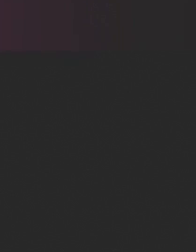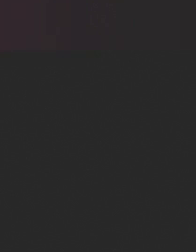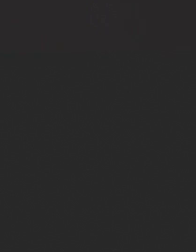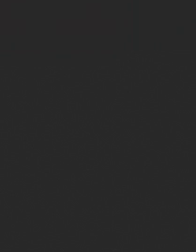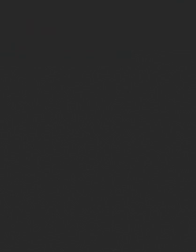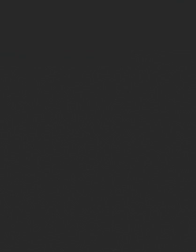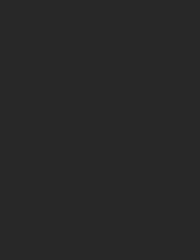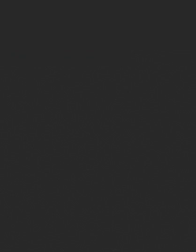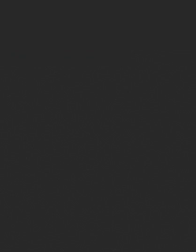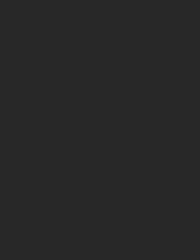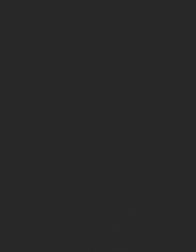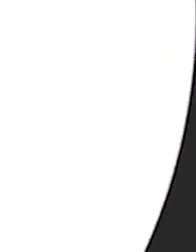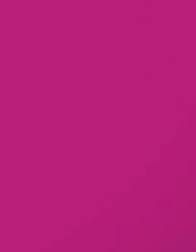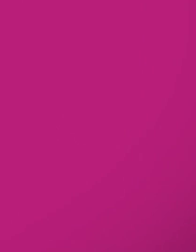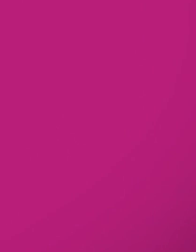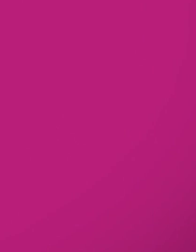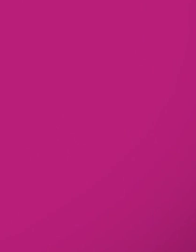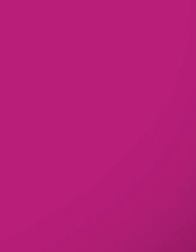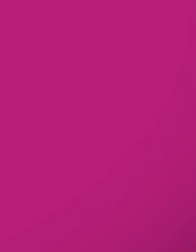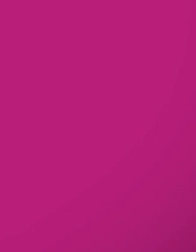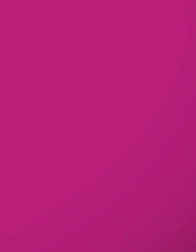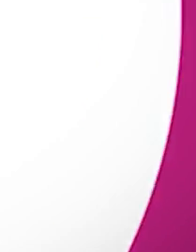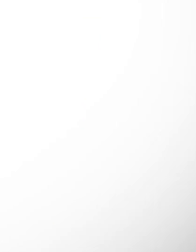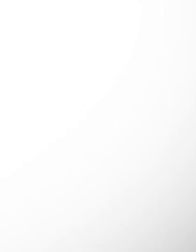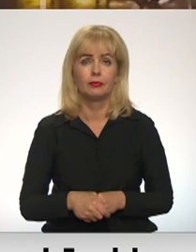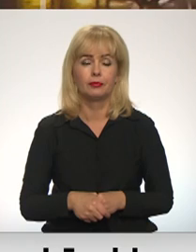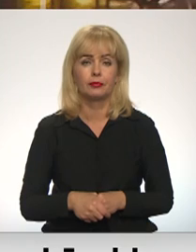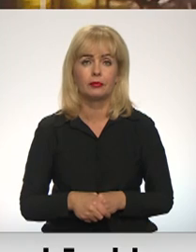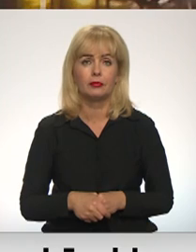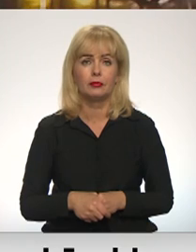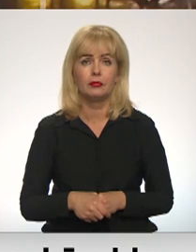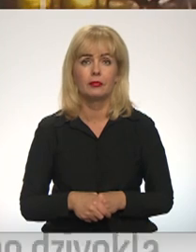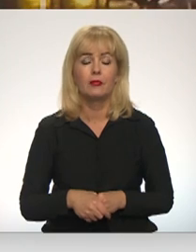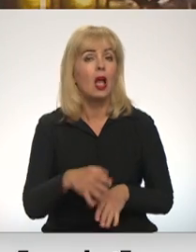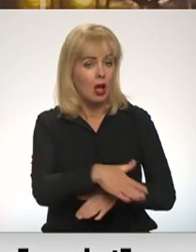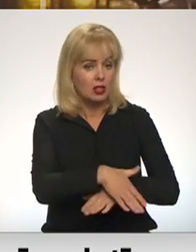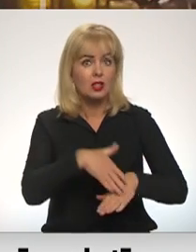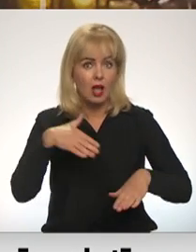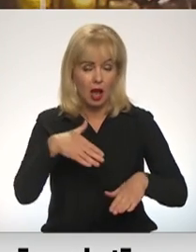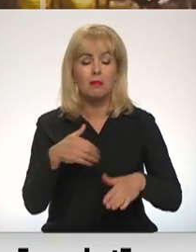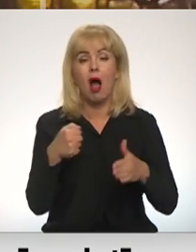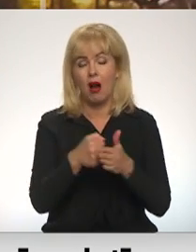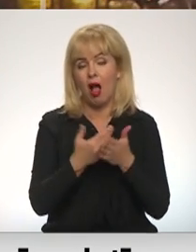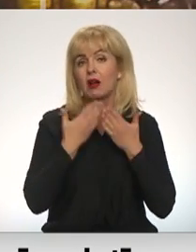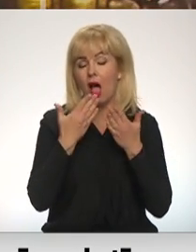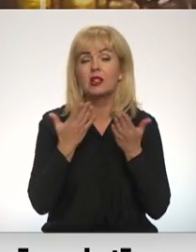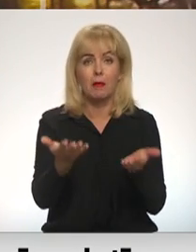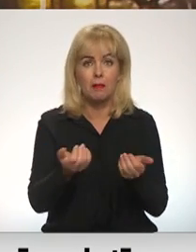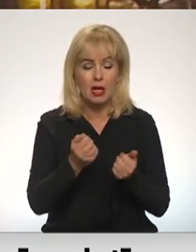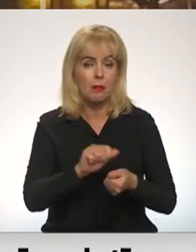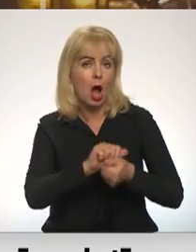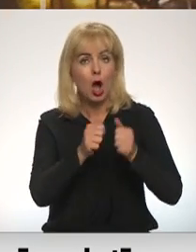Re, visi ēters ir te! Sājuma šodien galīgajā lasījumā pieņēma